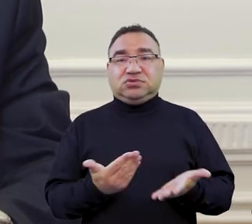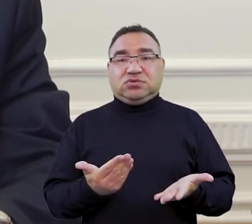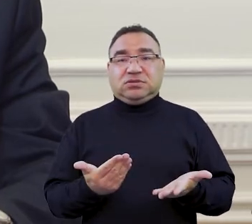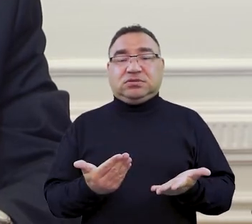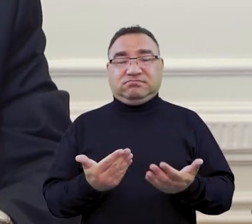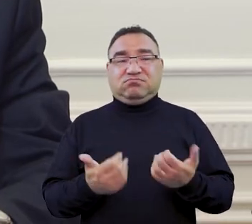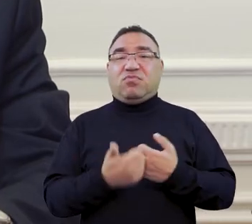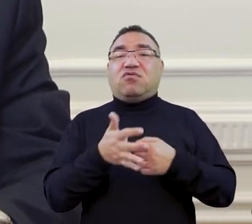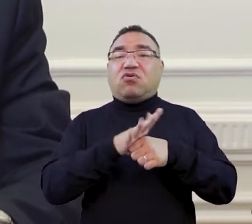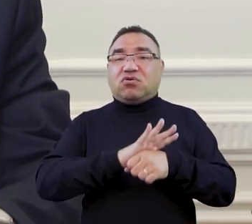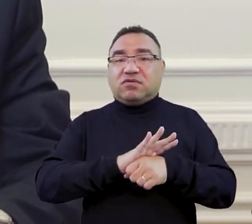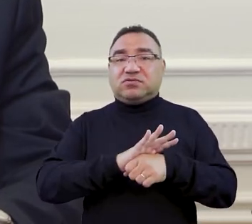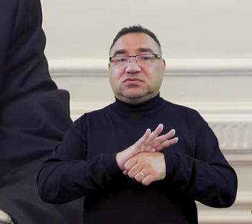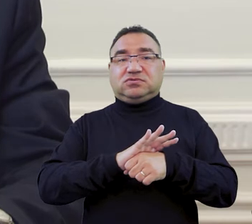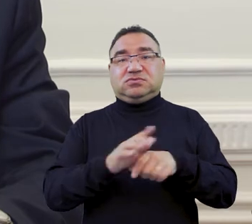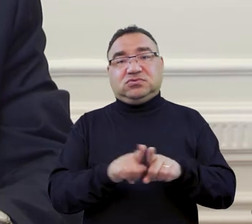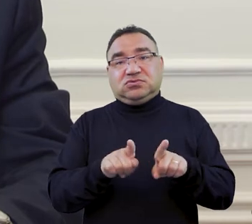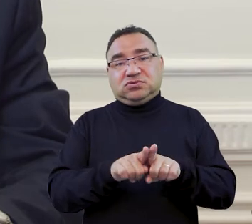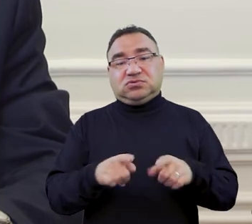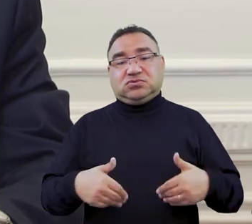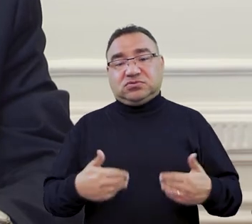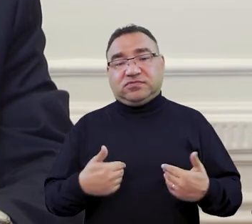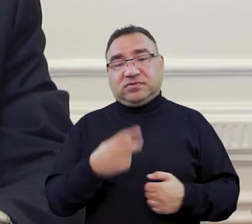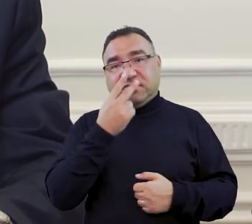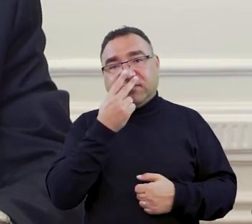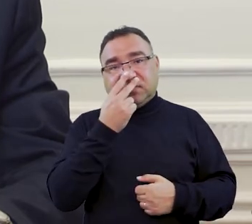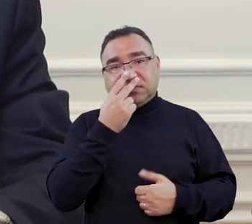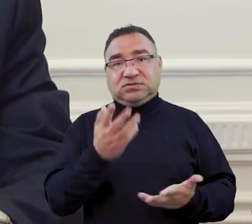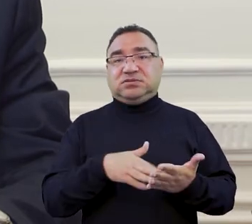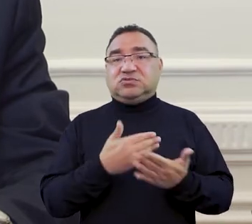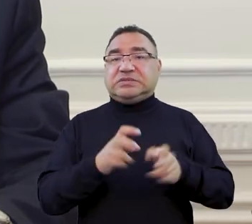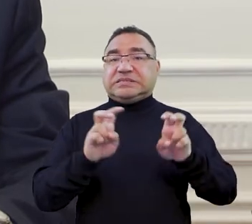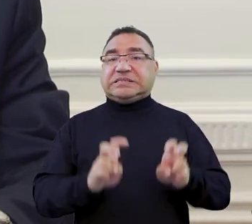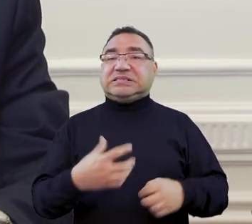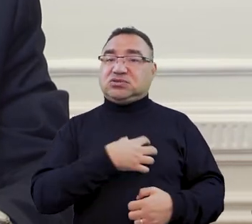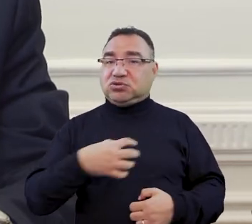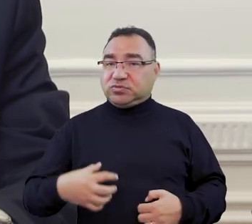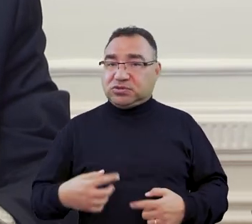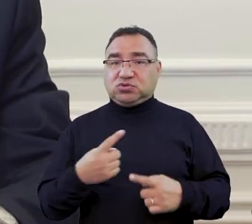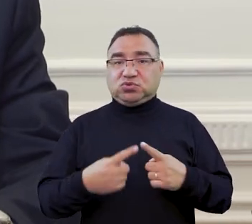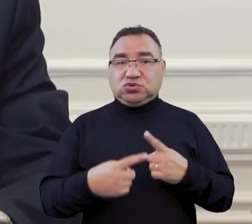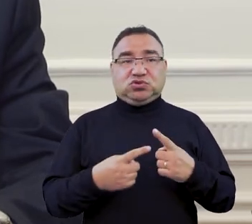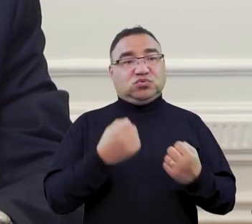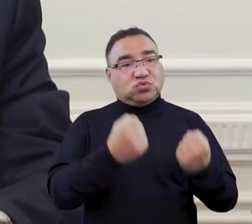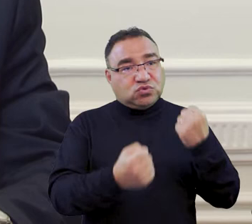koronawirusa w tym wymiarze zdrowotnym widzimy efekty w postaci kryzysu gospodarczego i trudności w różnych firmach,